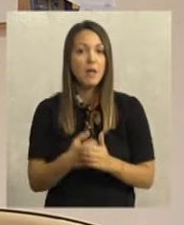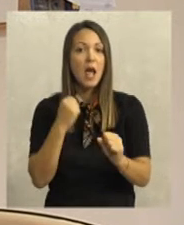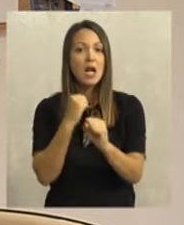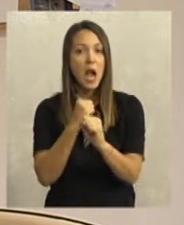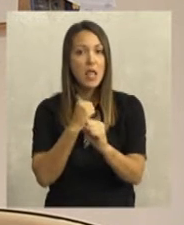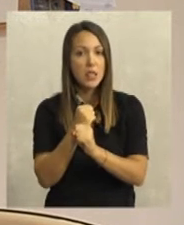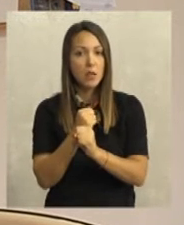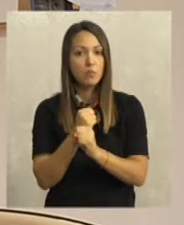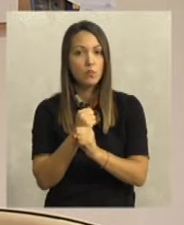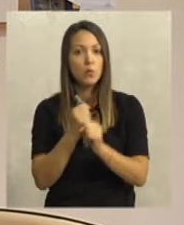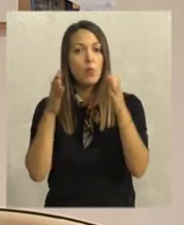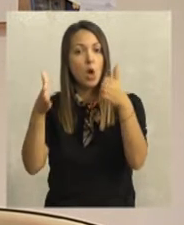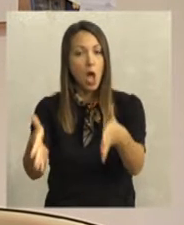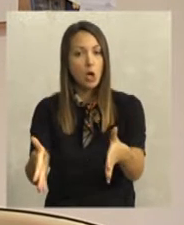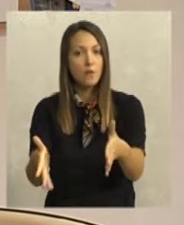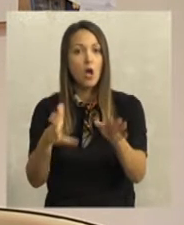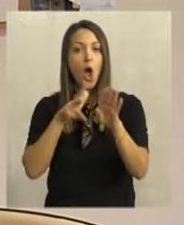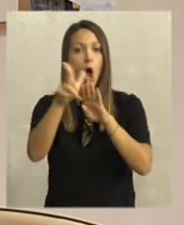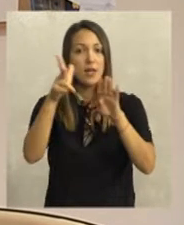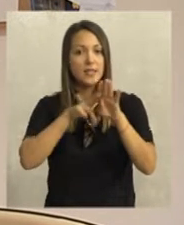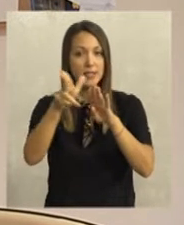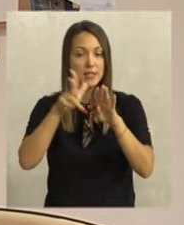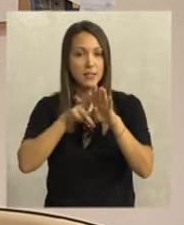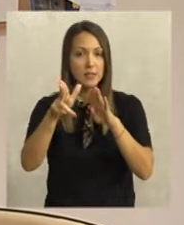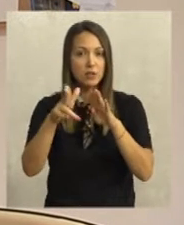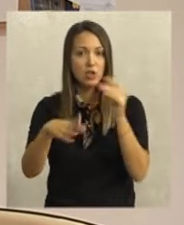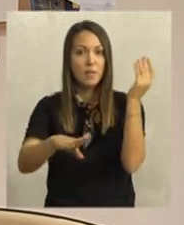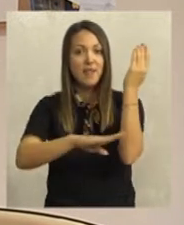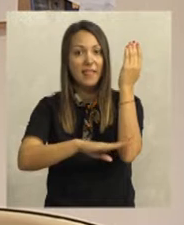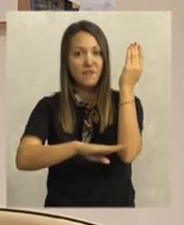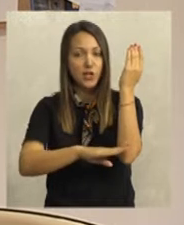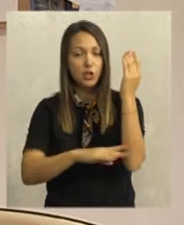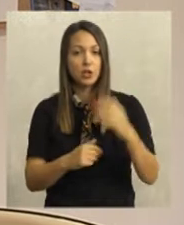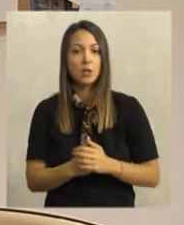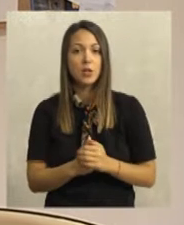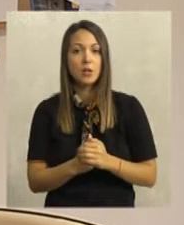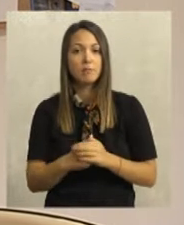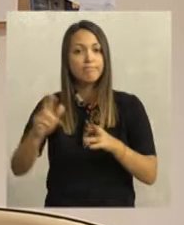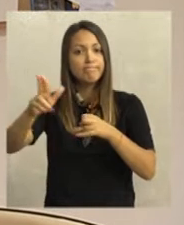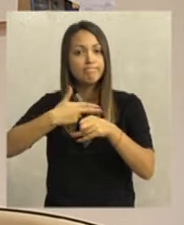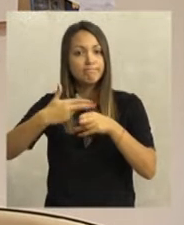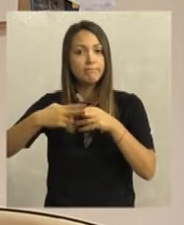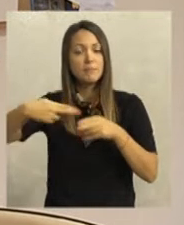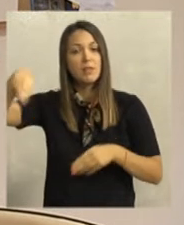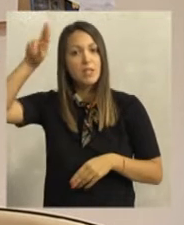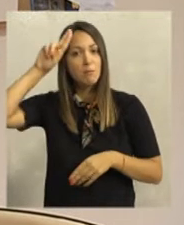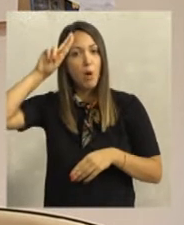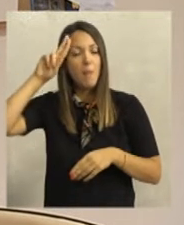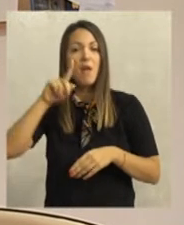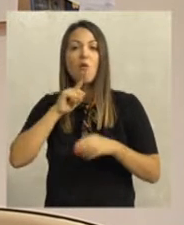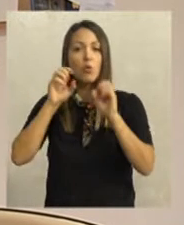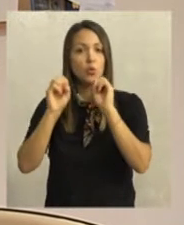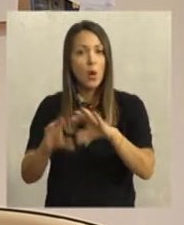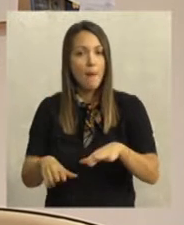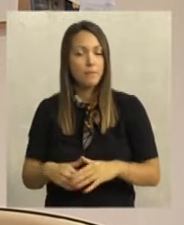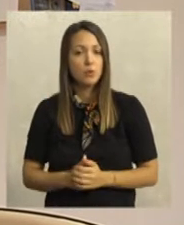toga radimo na groblju, orezivanja drveća i sanaciju nekih spomenika koji